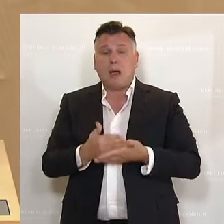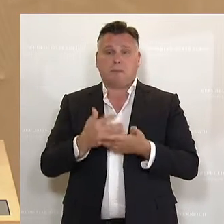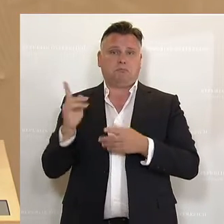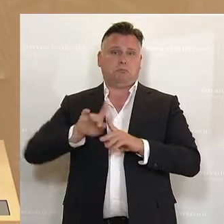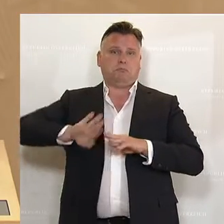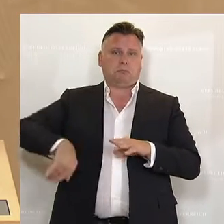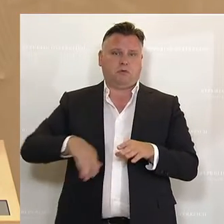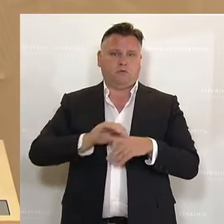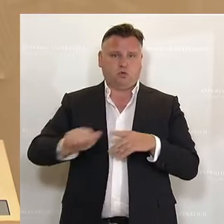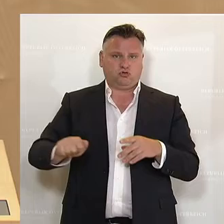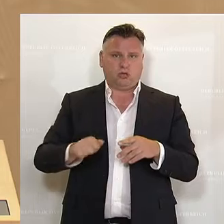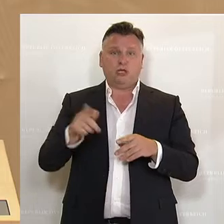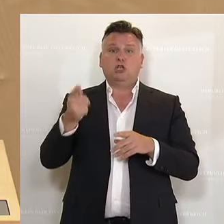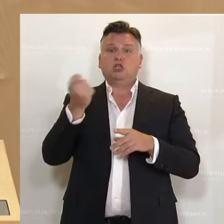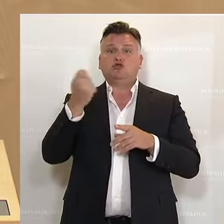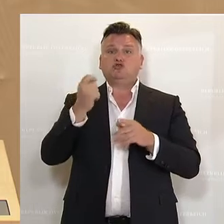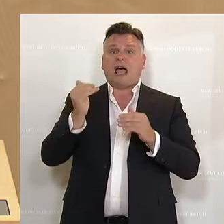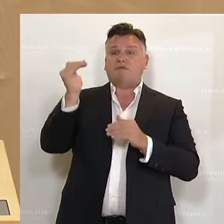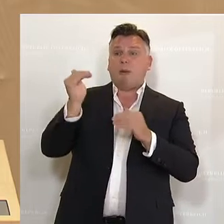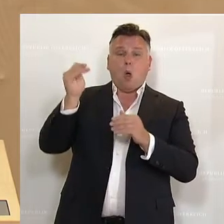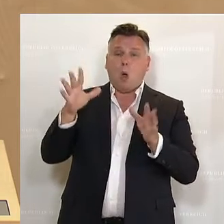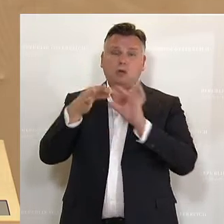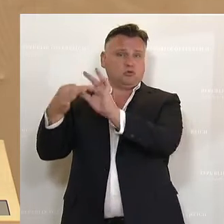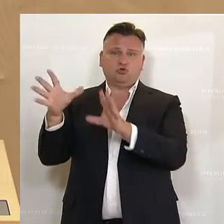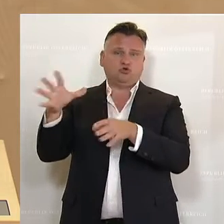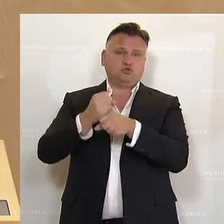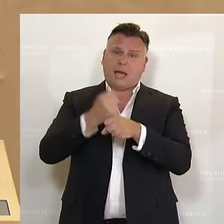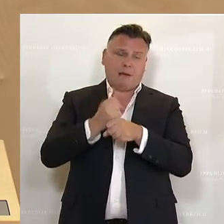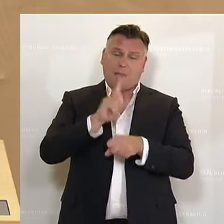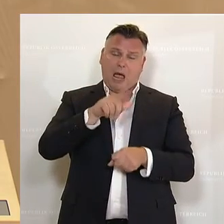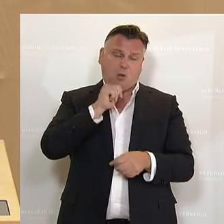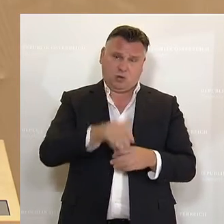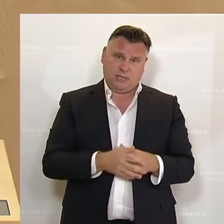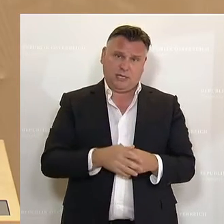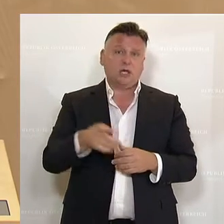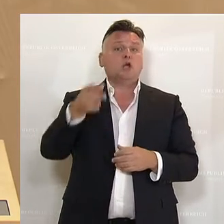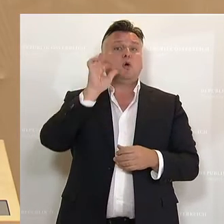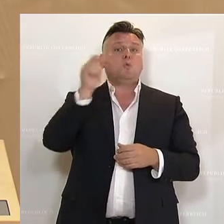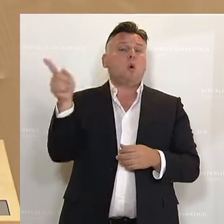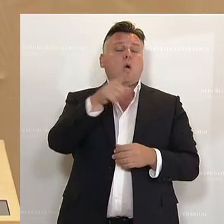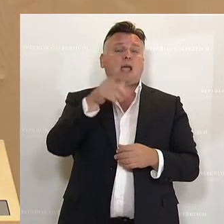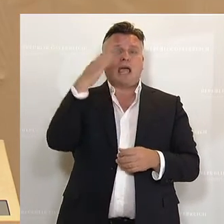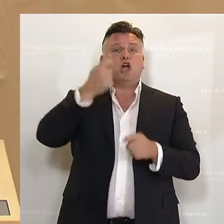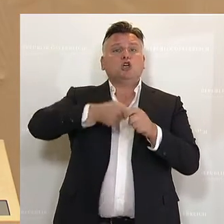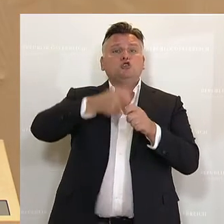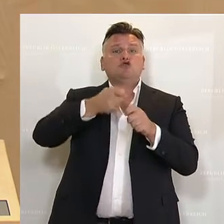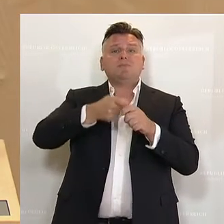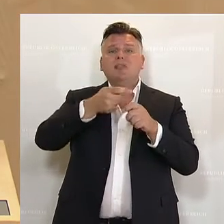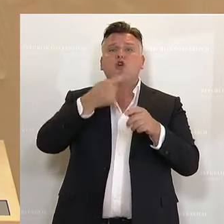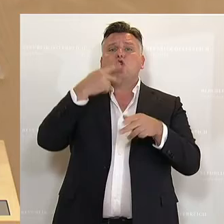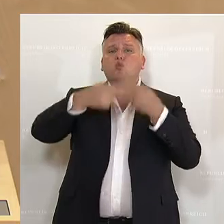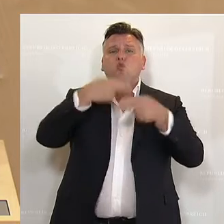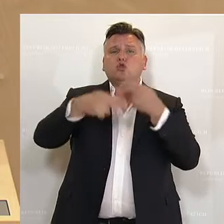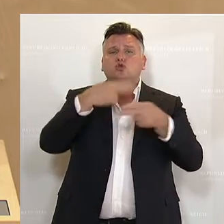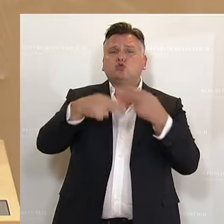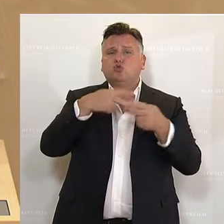nicht mit den Strafvermittlungsbehörden zu kooperieren. Sie wollen morgen Thomas Schmid im Untersuchungsausschuss alles fragen. Man pfeift